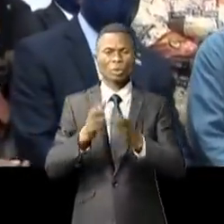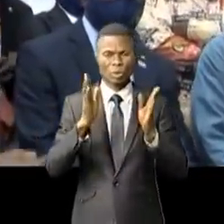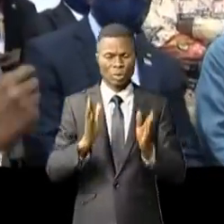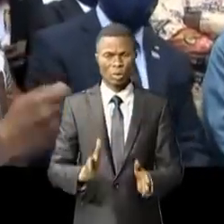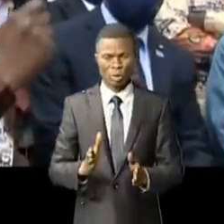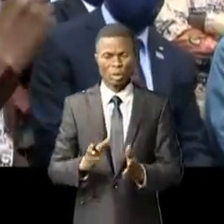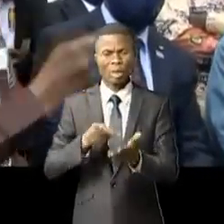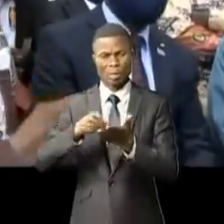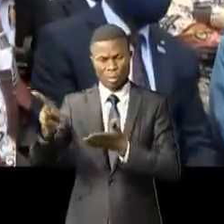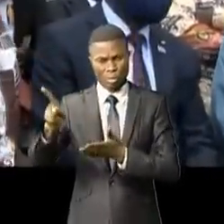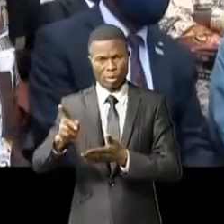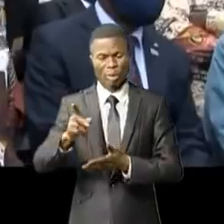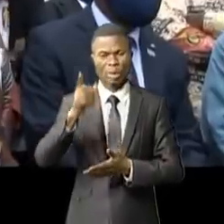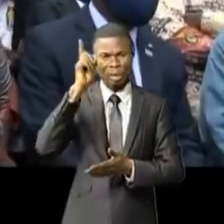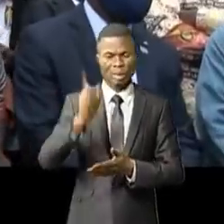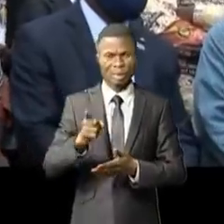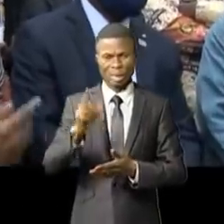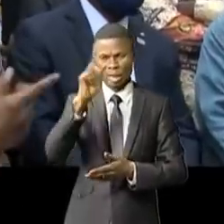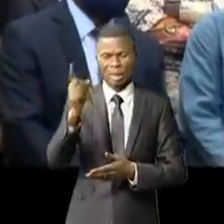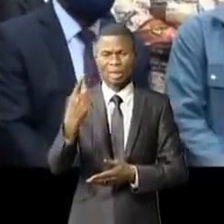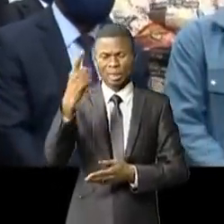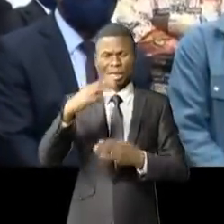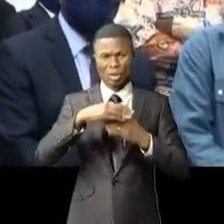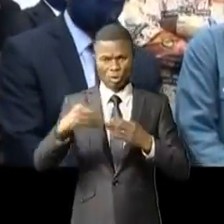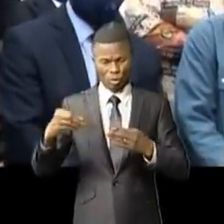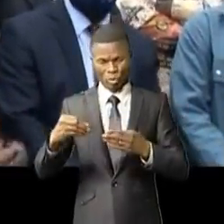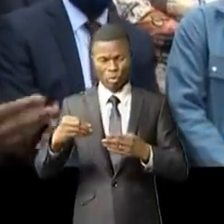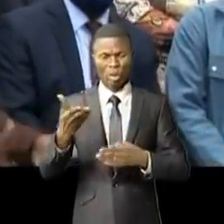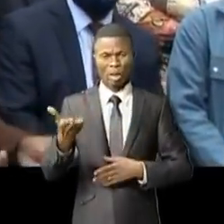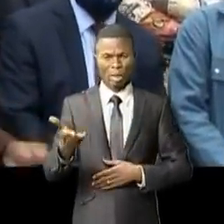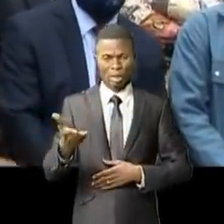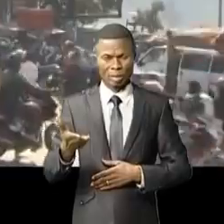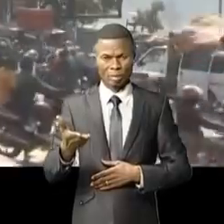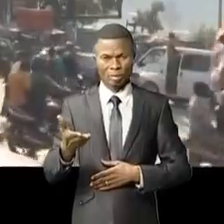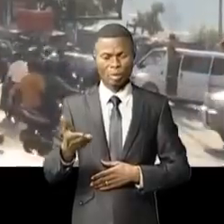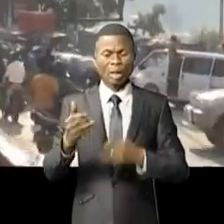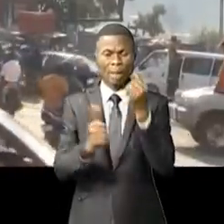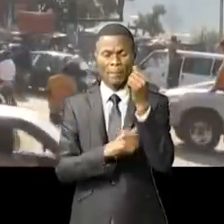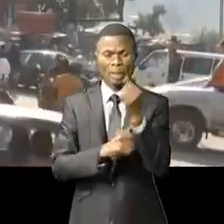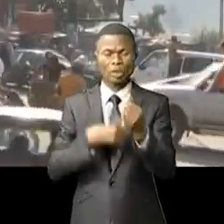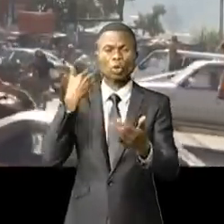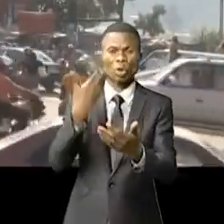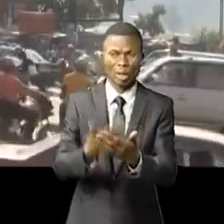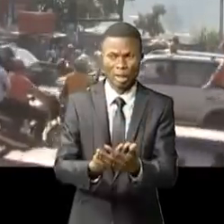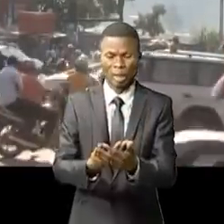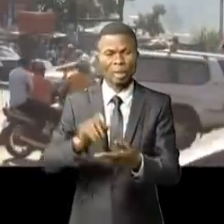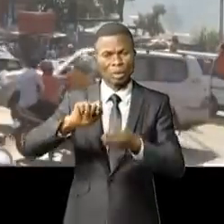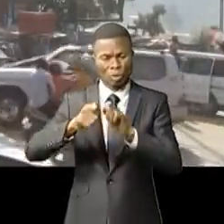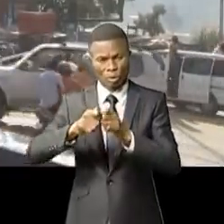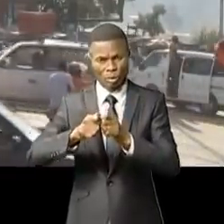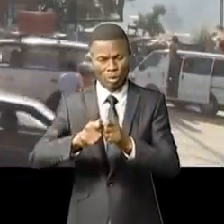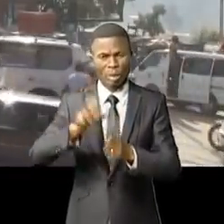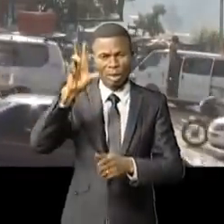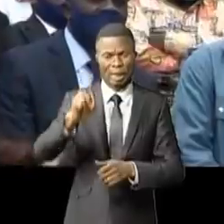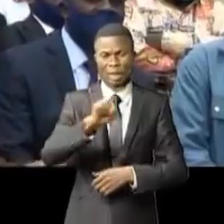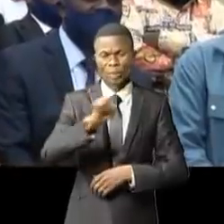n'avait payé que 139 dollars, 134 dollars et quand les silice sont arrivés on a réparé pour presque 30